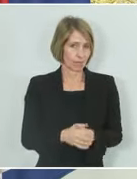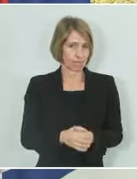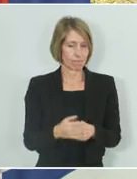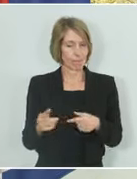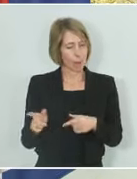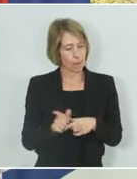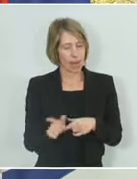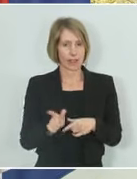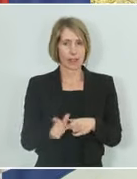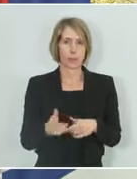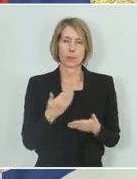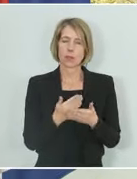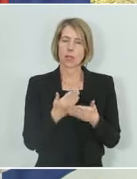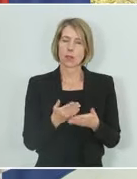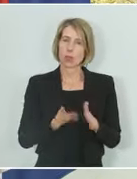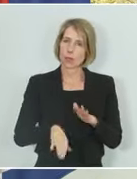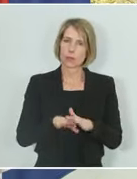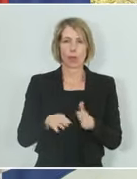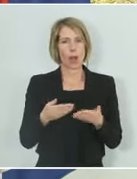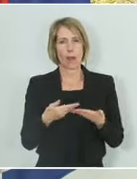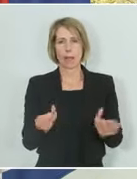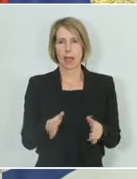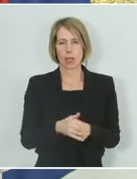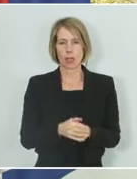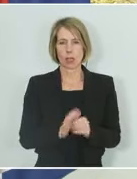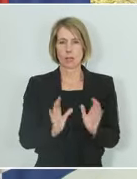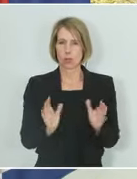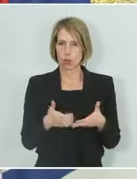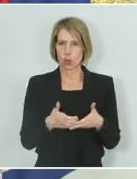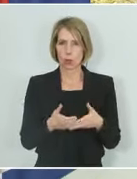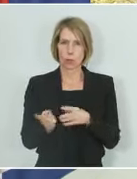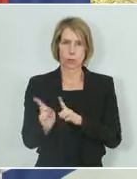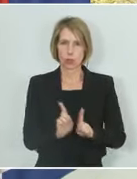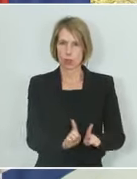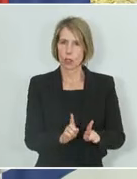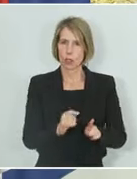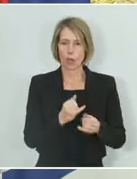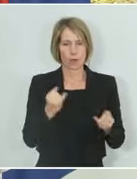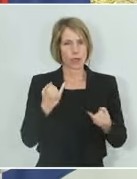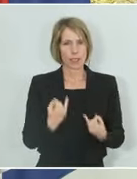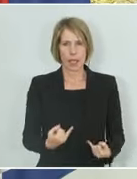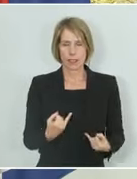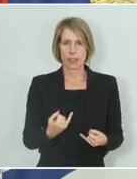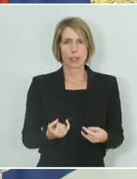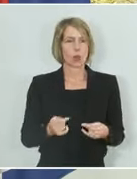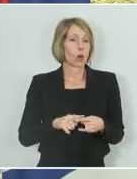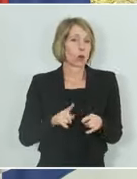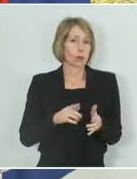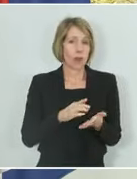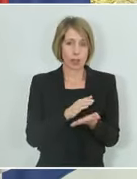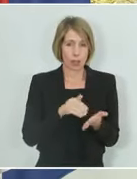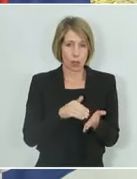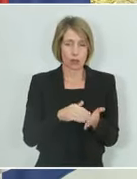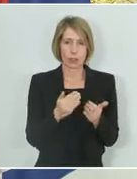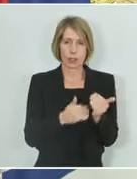Und daher also volle Bereitschaft, erstens in der Truppenstellung, so wie sie bis jetzt läuft, volle Bereitschaft, wenn es notwendig ist, das Truppenkontingent